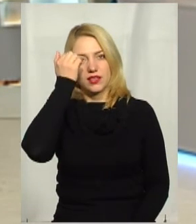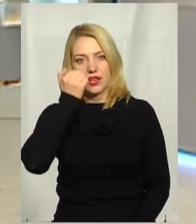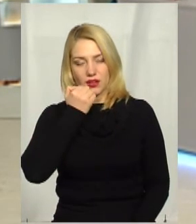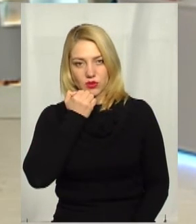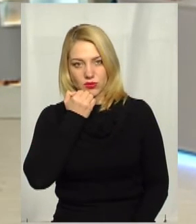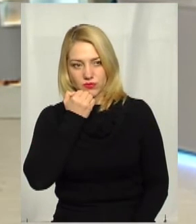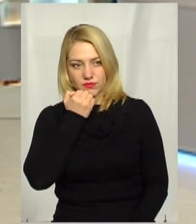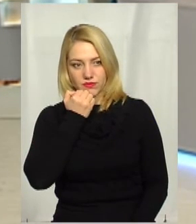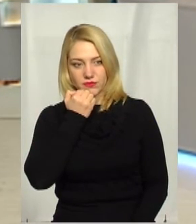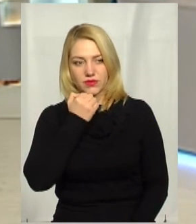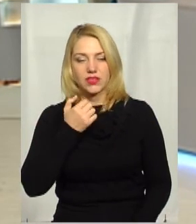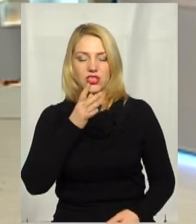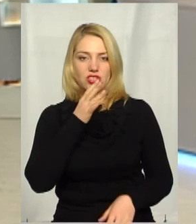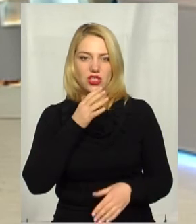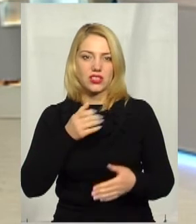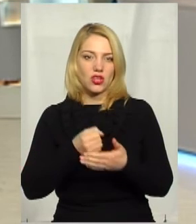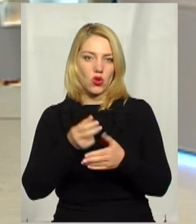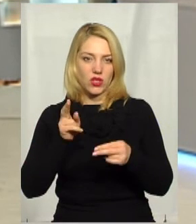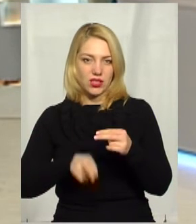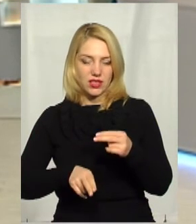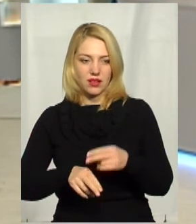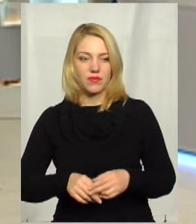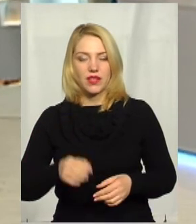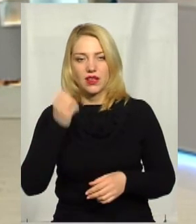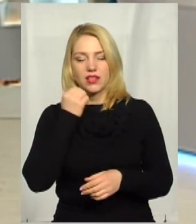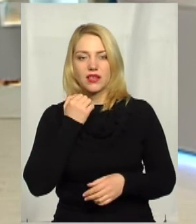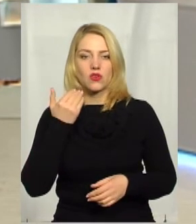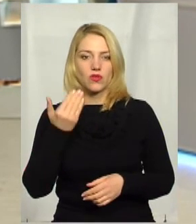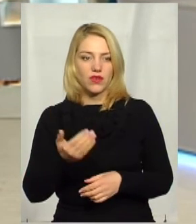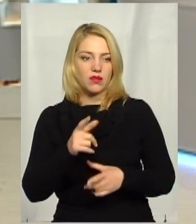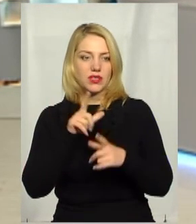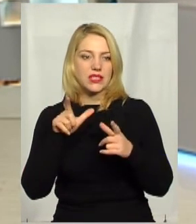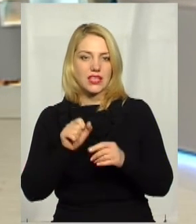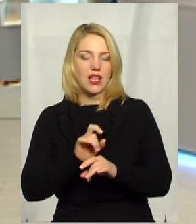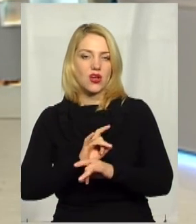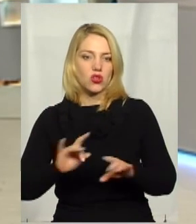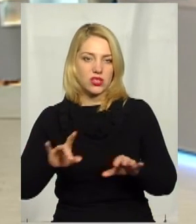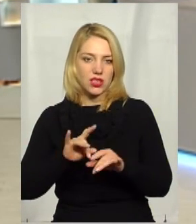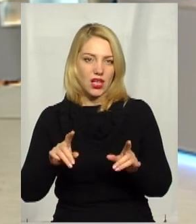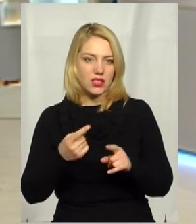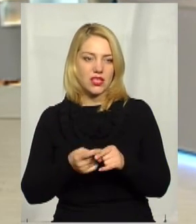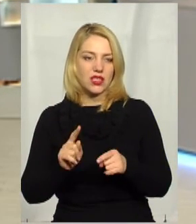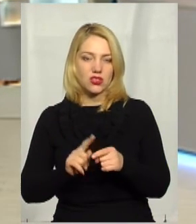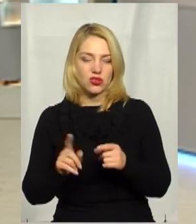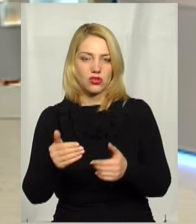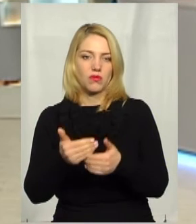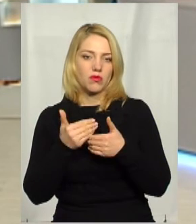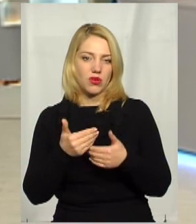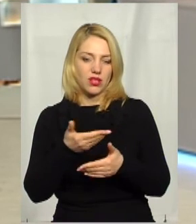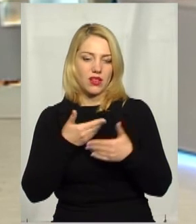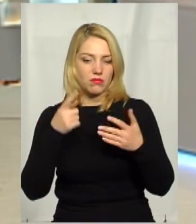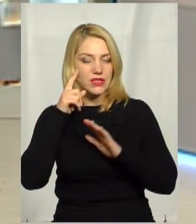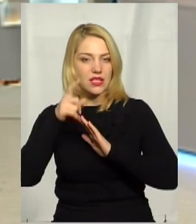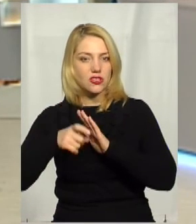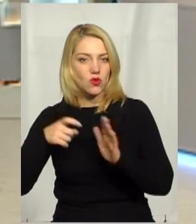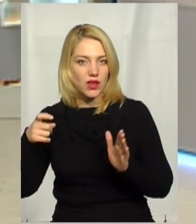Дякую. Уже час добіг кінця. Дякую вам за те, що допомогли нам з